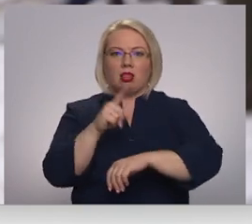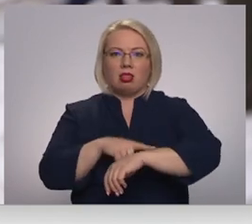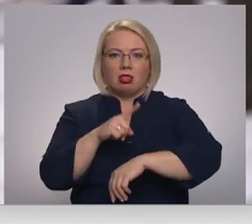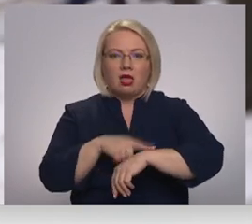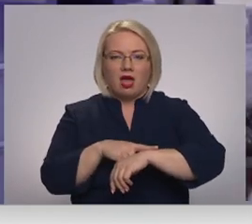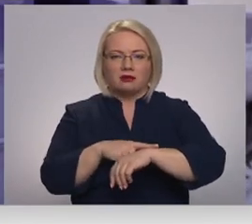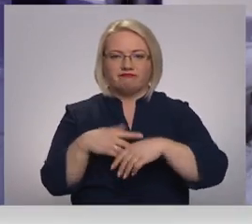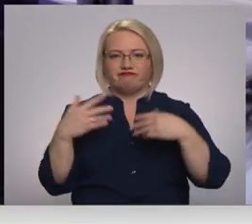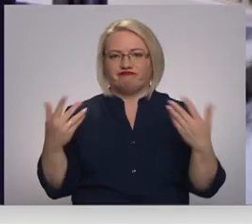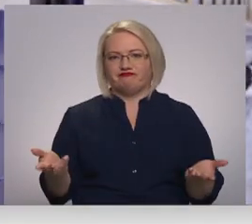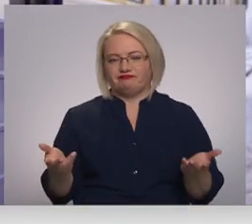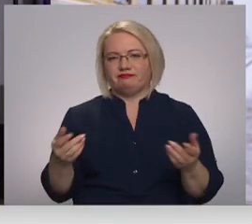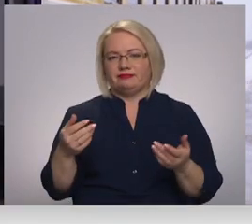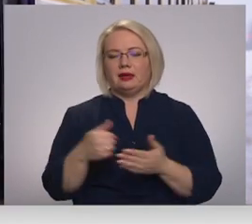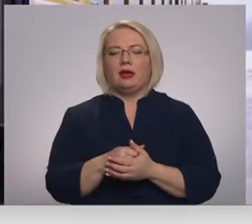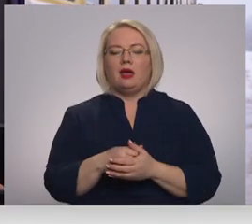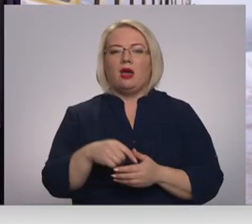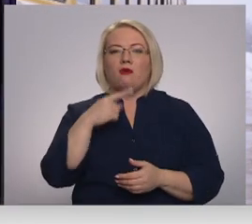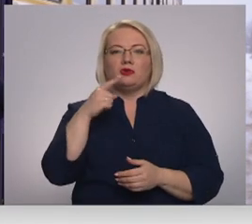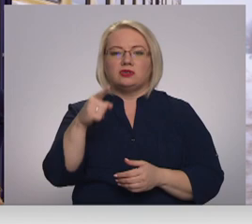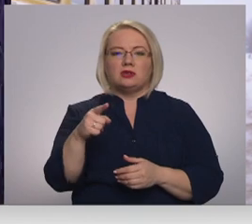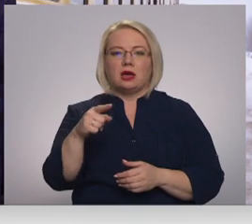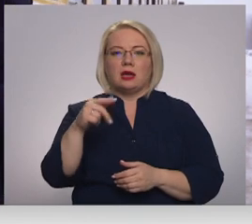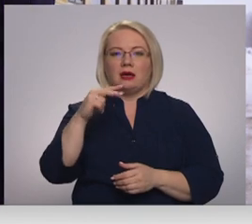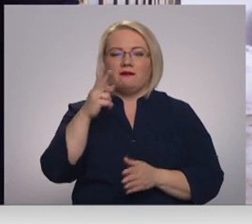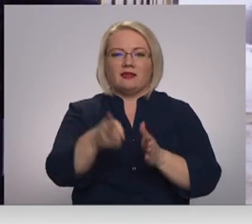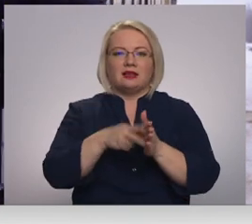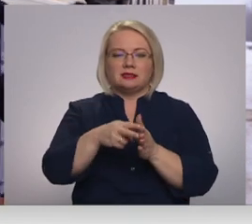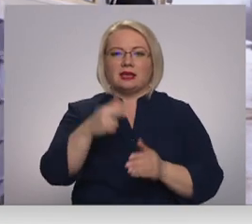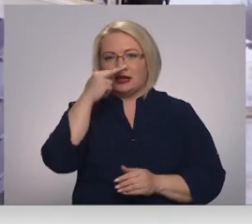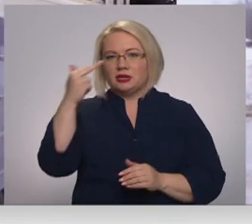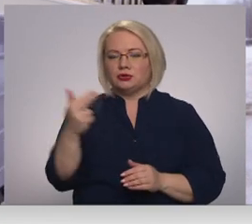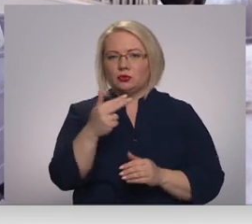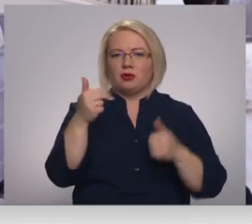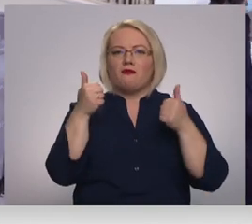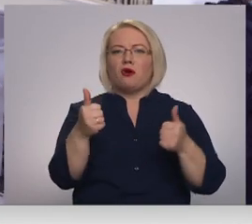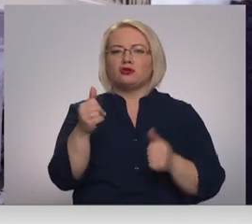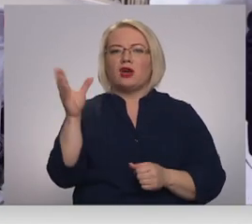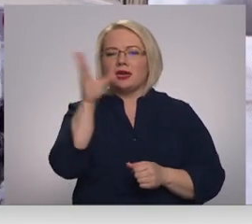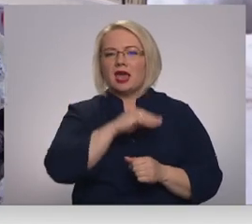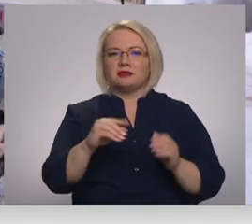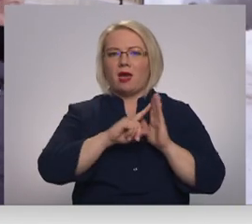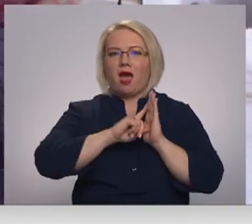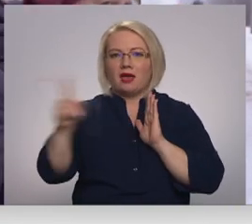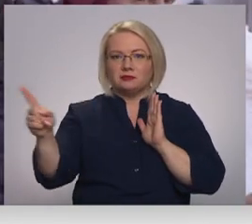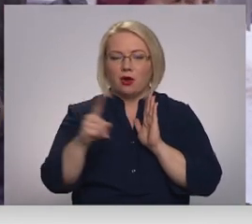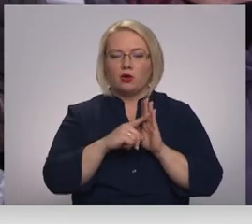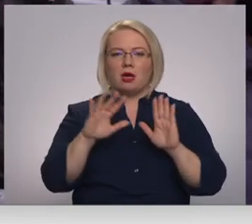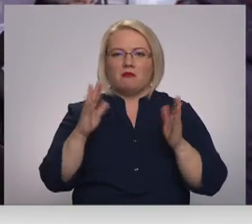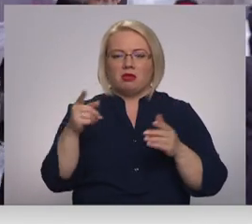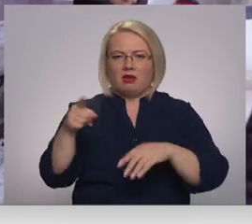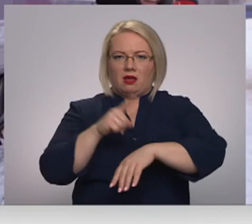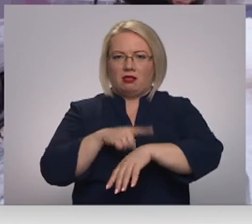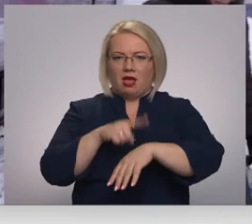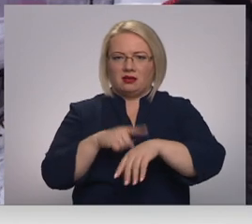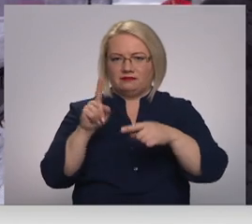pļeka sajūta. Vilciņas zem trejam stundam ir super īspēja tur izsinot, bet divam žērtī laika ir taidi,